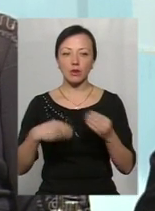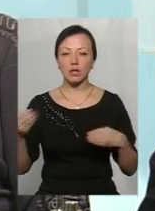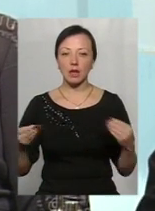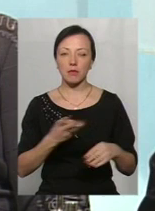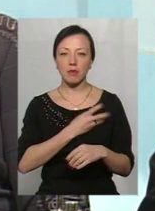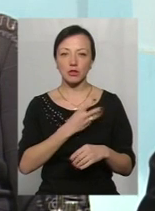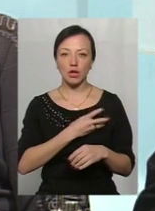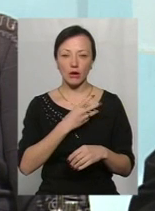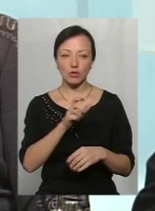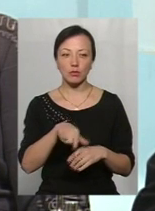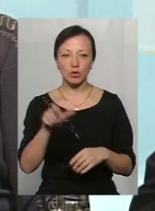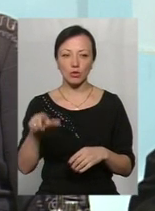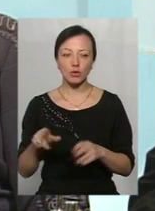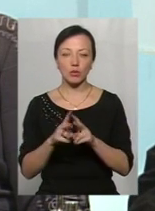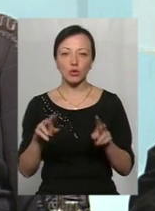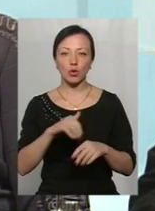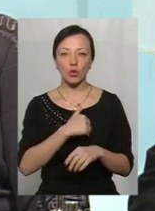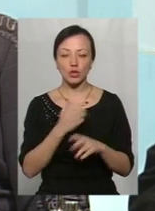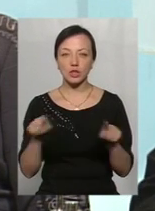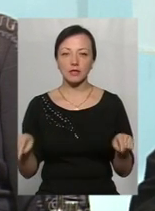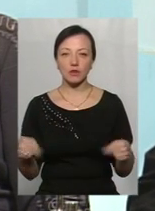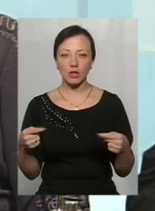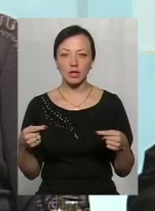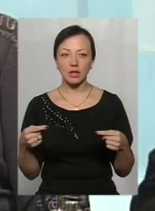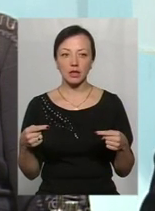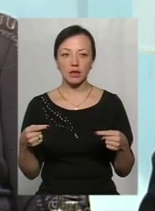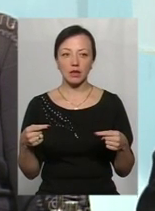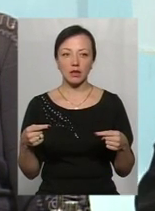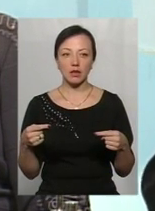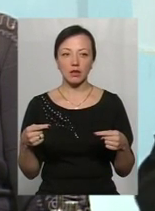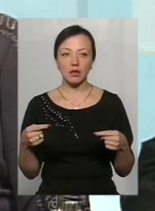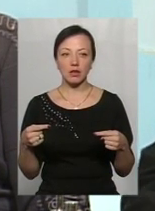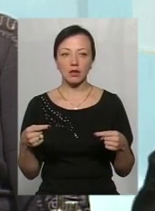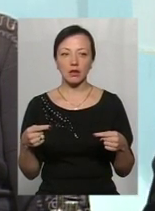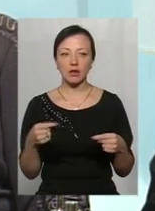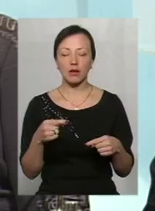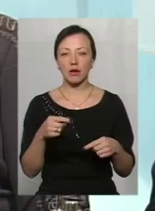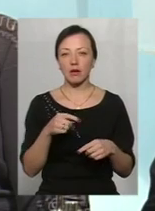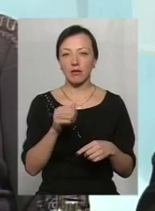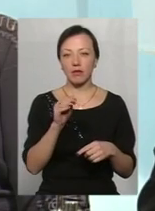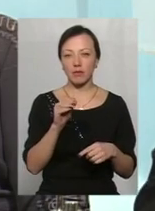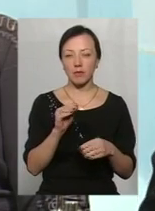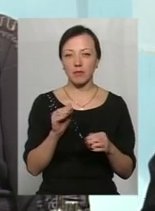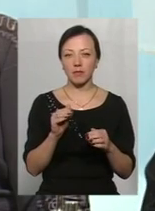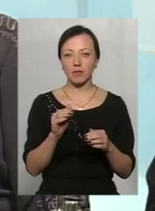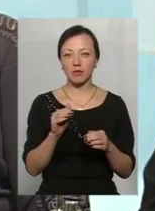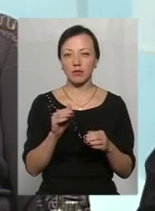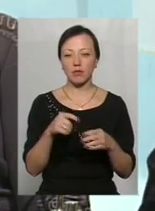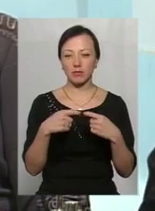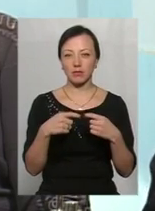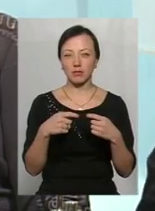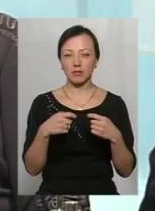хоче поставити, створити торгові точки, малі апритектурні форми, там по Алєїві, Вітівцях, вже будуються